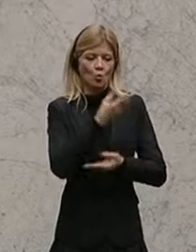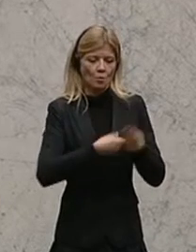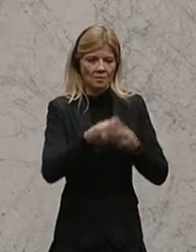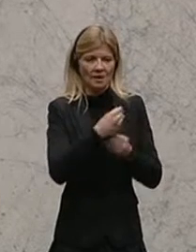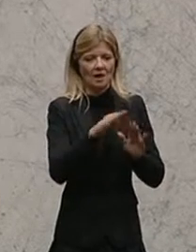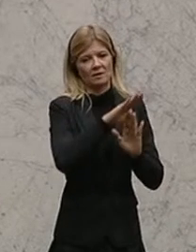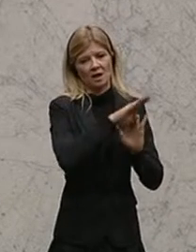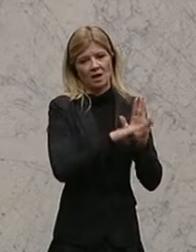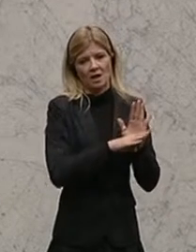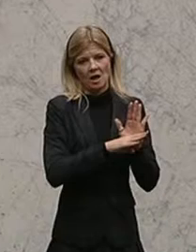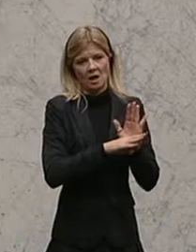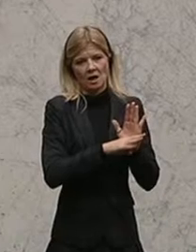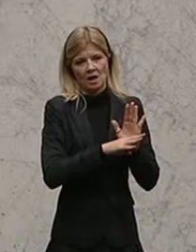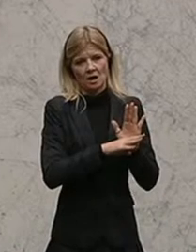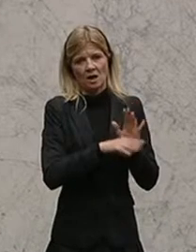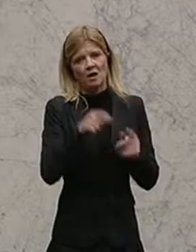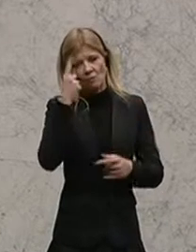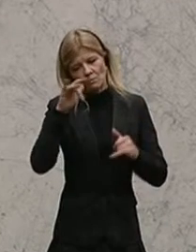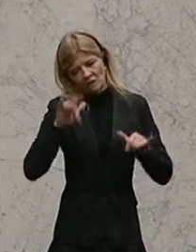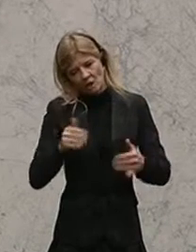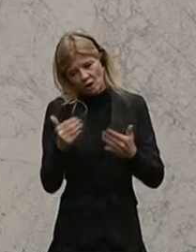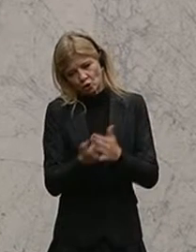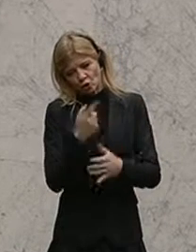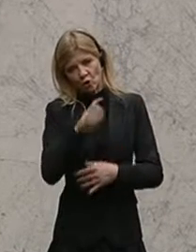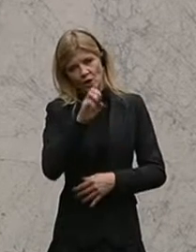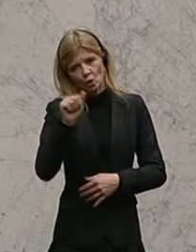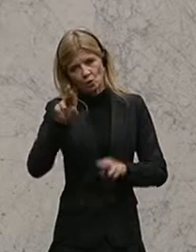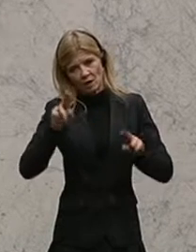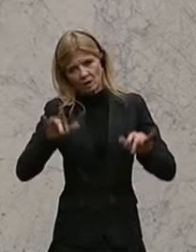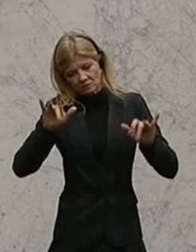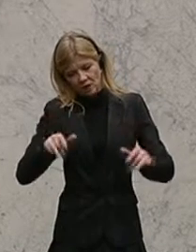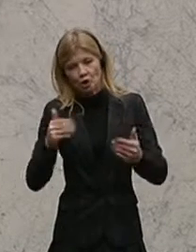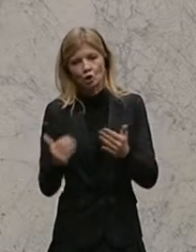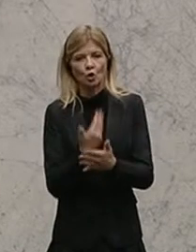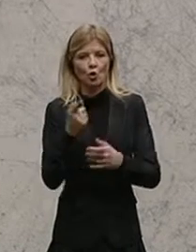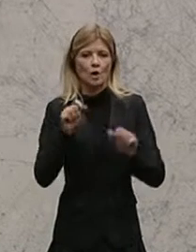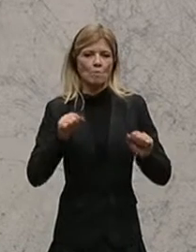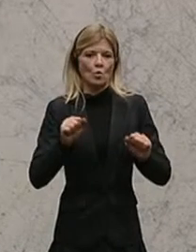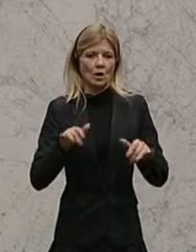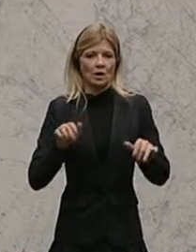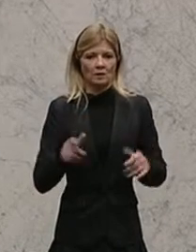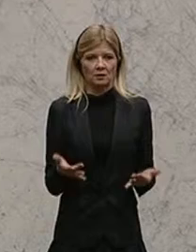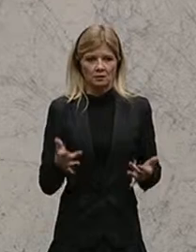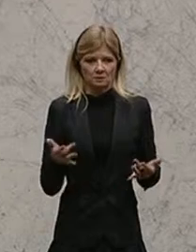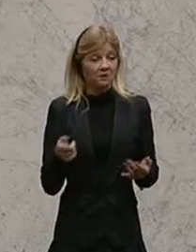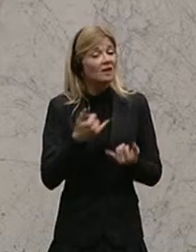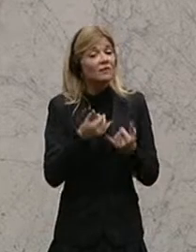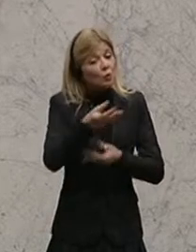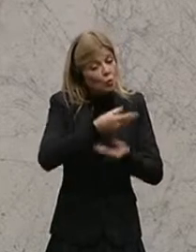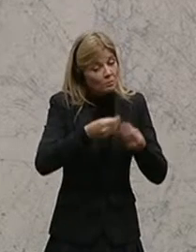-Ausschussrecht gibt uns hier neue Möglichkeiten in die Hand. Für sorgsamen Umgang mit der bestehenden